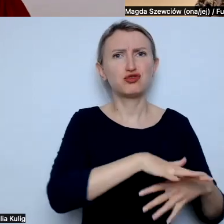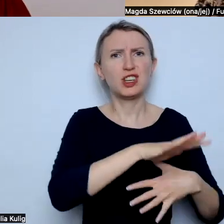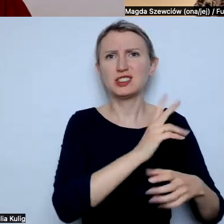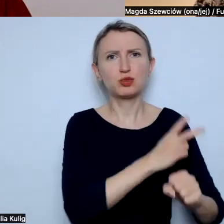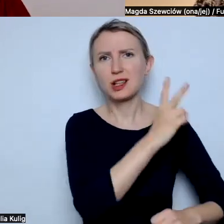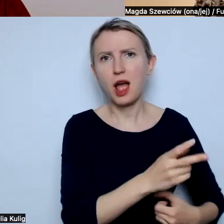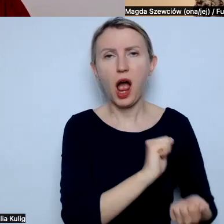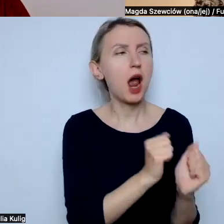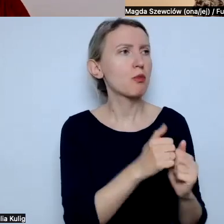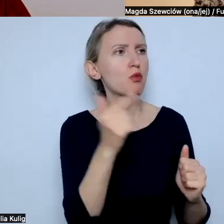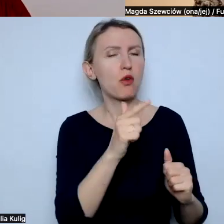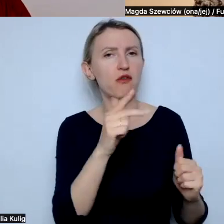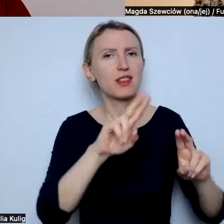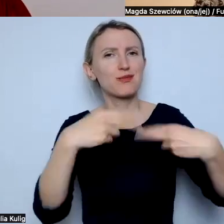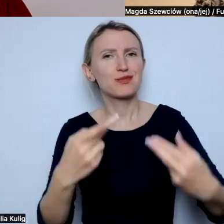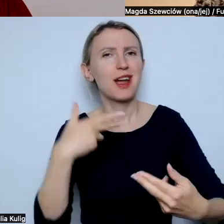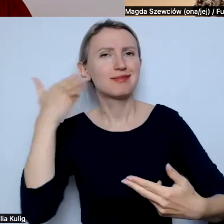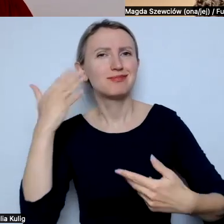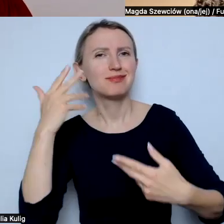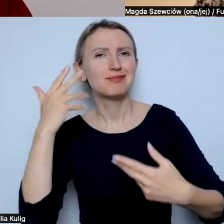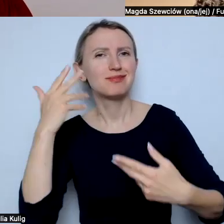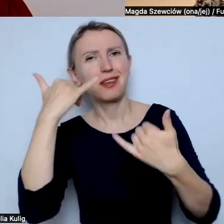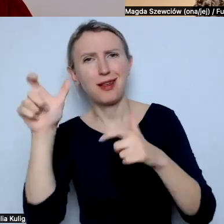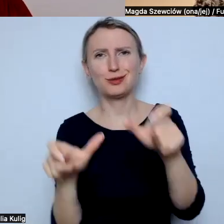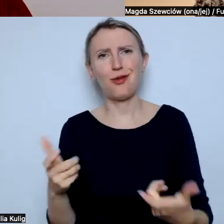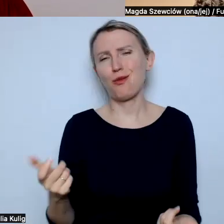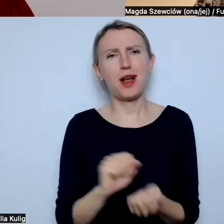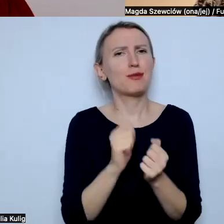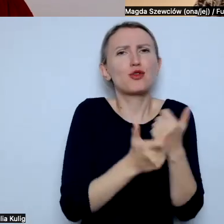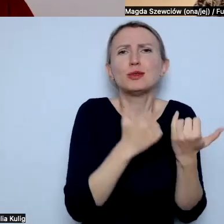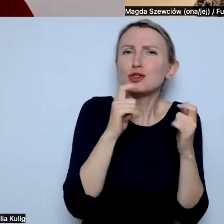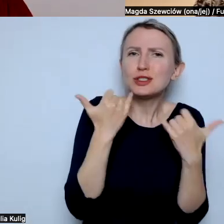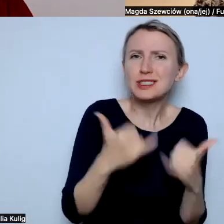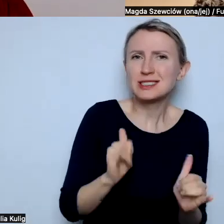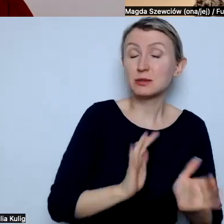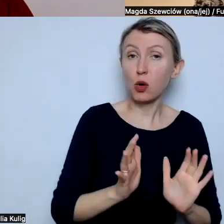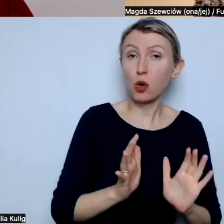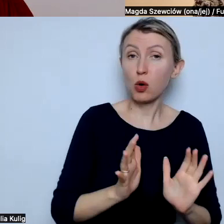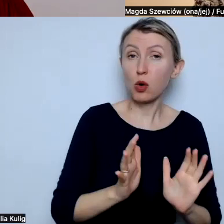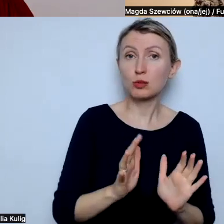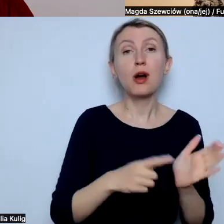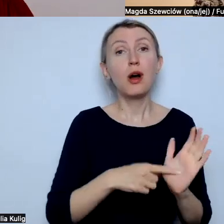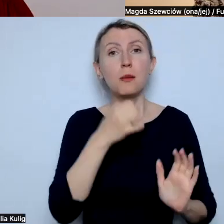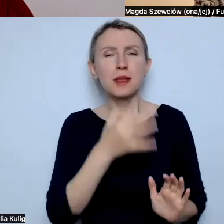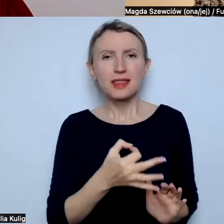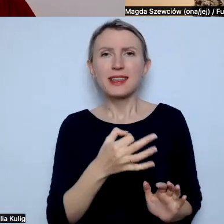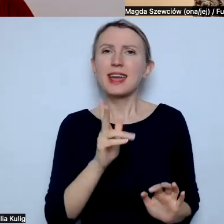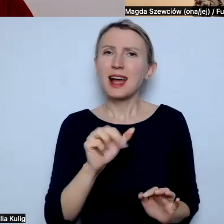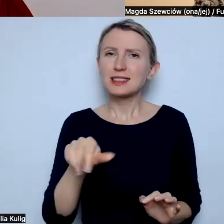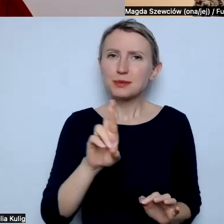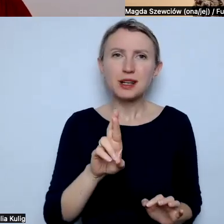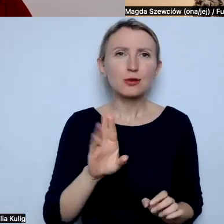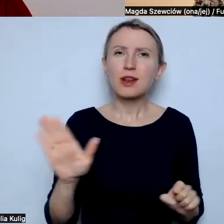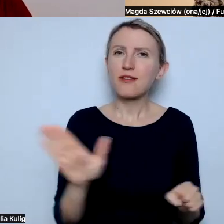powinnaś oddać głos komuś innemu albo zrobić coś inaczej. Więc to jest takie pytanie, Kacper, które totalnie